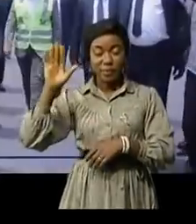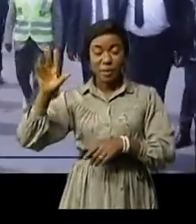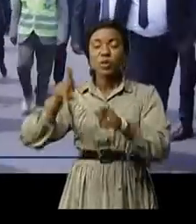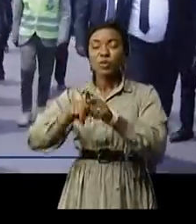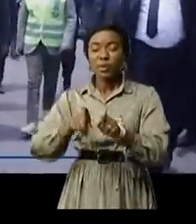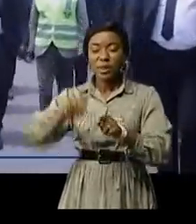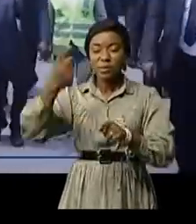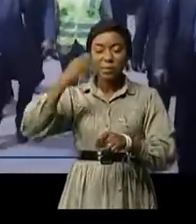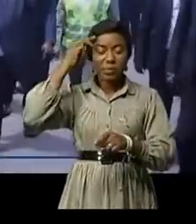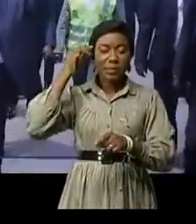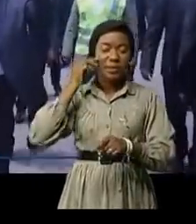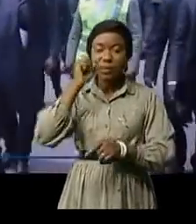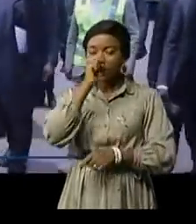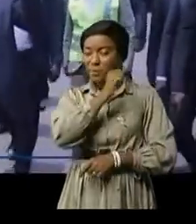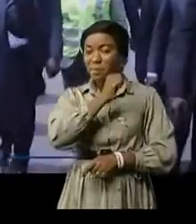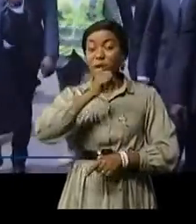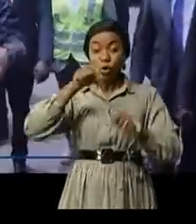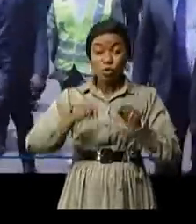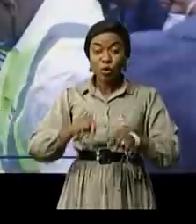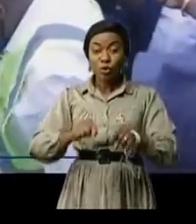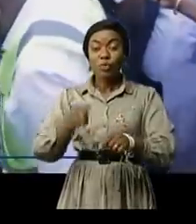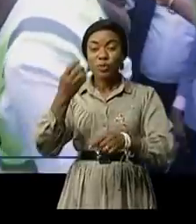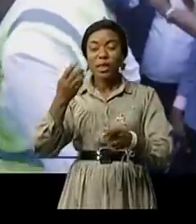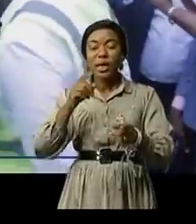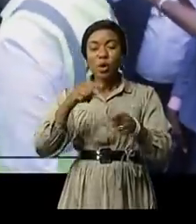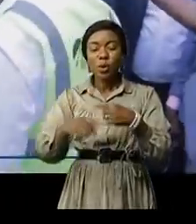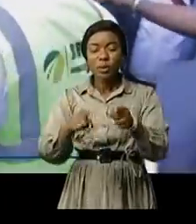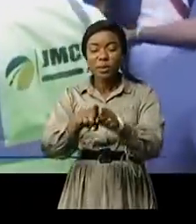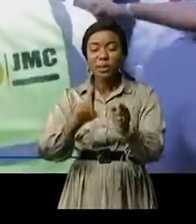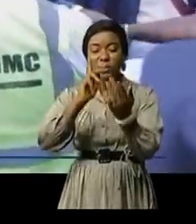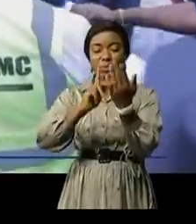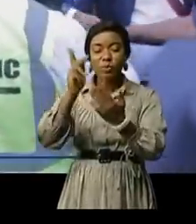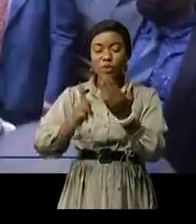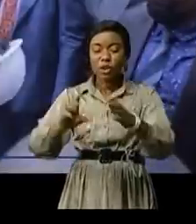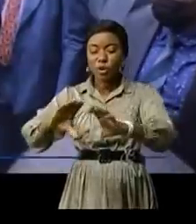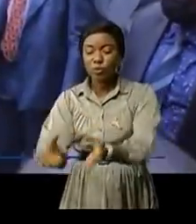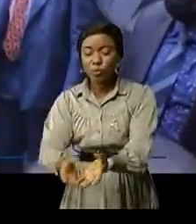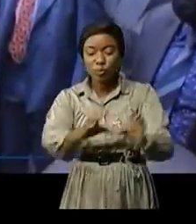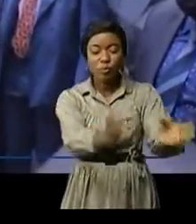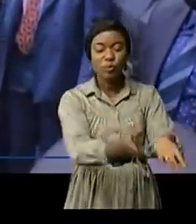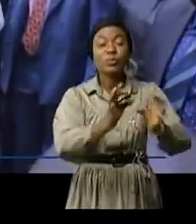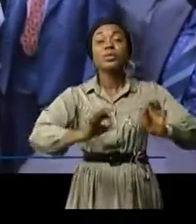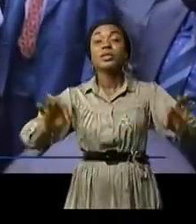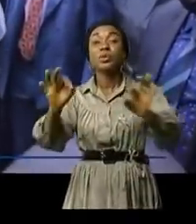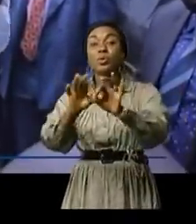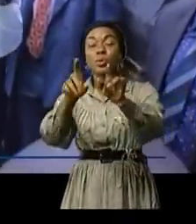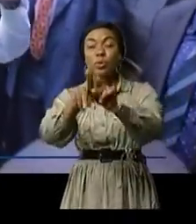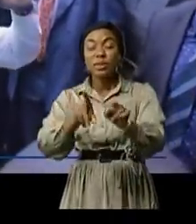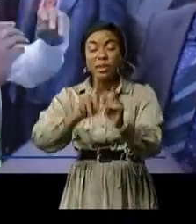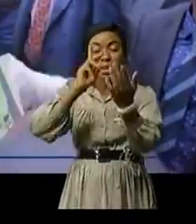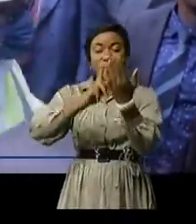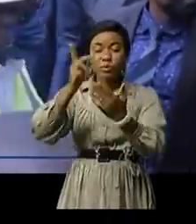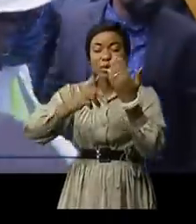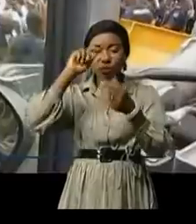Kienge a lancé ce jeudi 14 octobre 2021 le projet Kinshasa zéro trou, un projet du gouvernement central